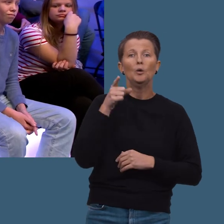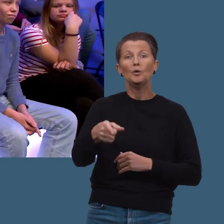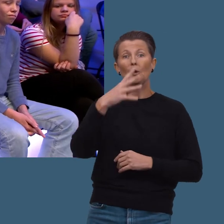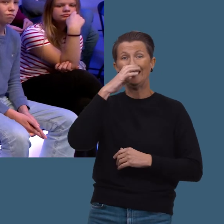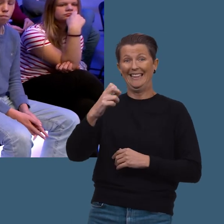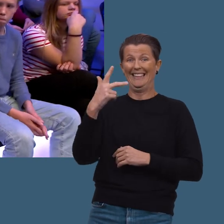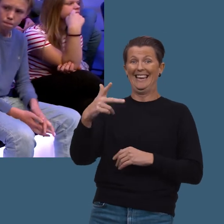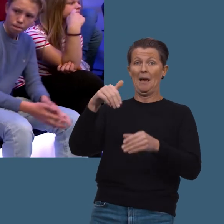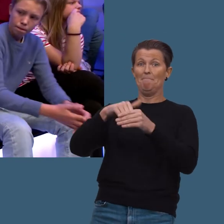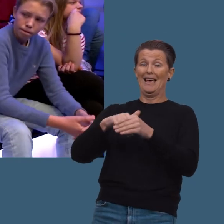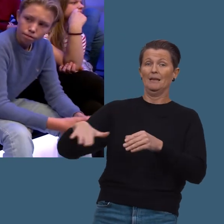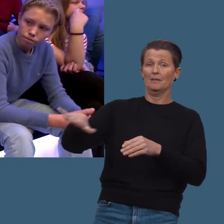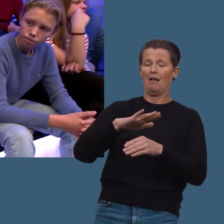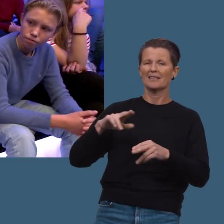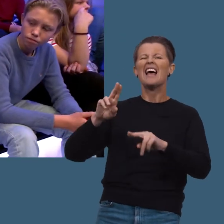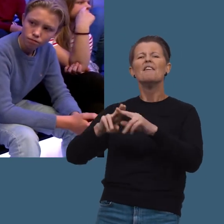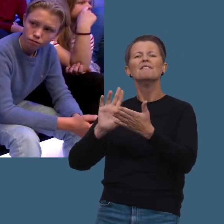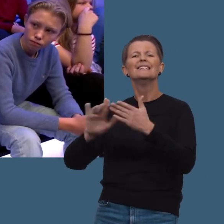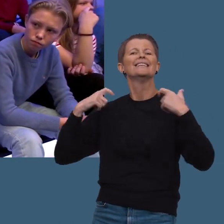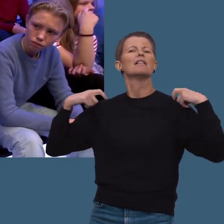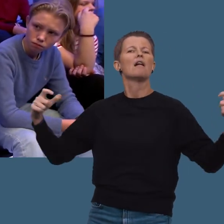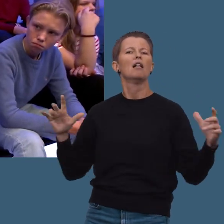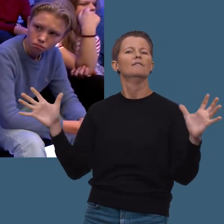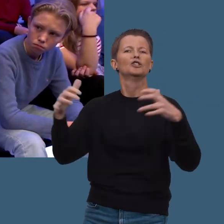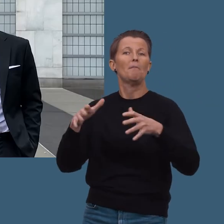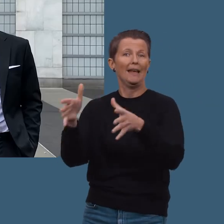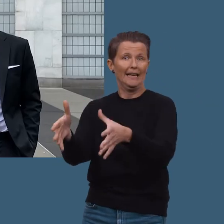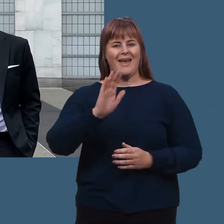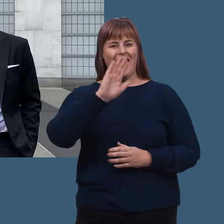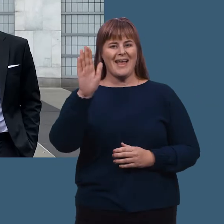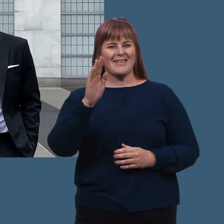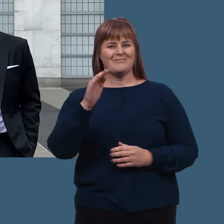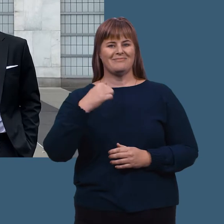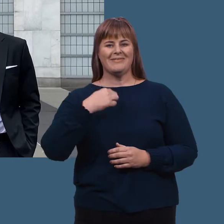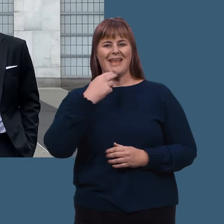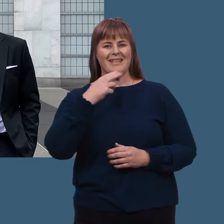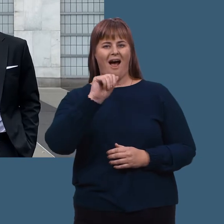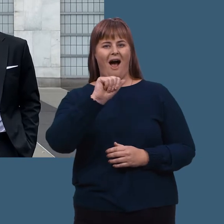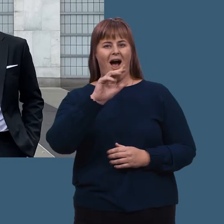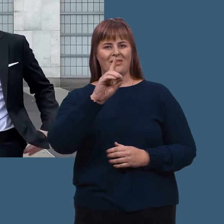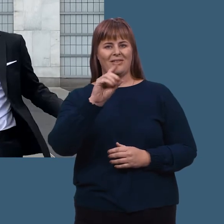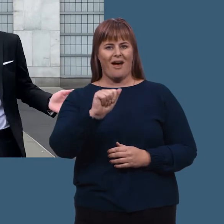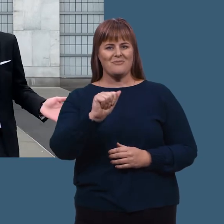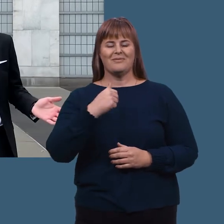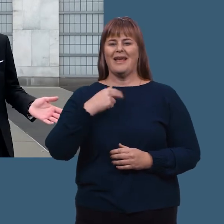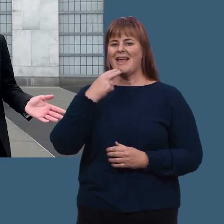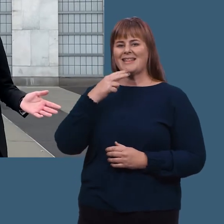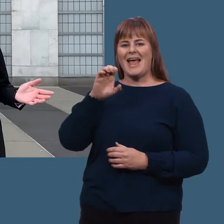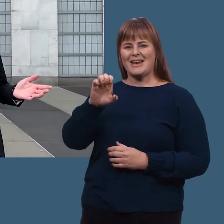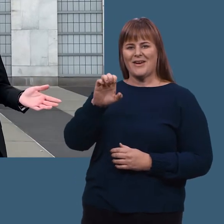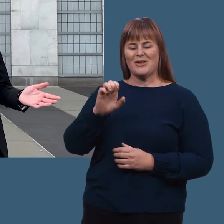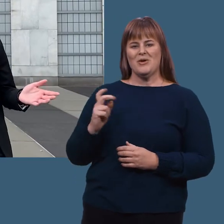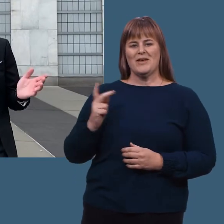193 medlemslandene. Nemlig FNs generalforsamling. Hei, jeg heter Ada. Og jeg heter Edvard.